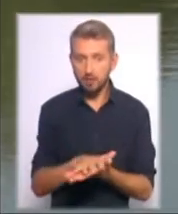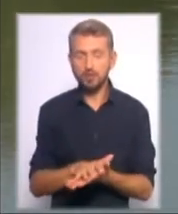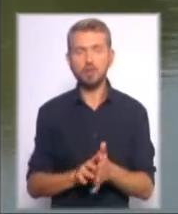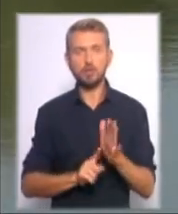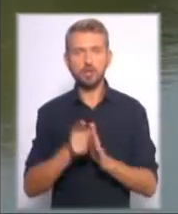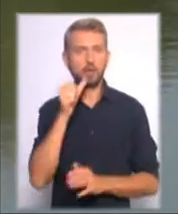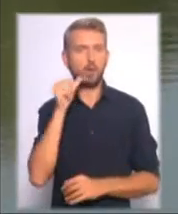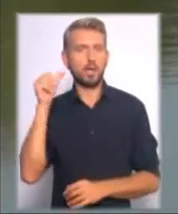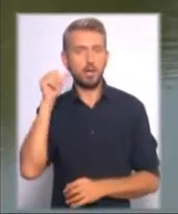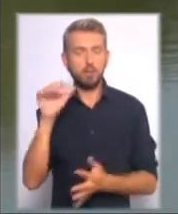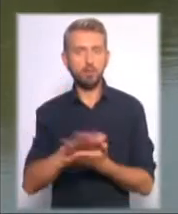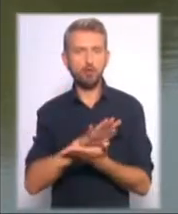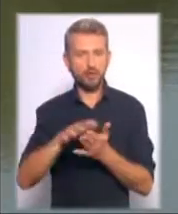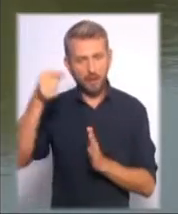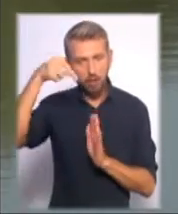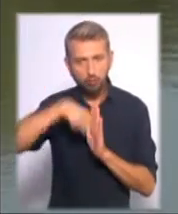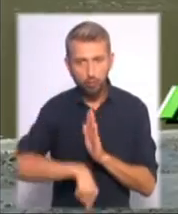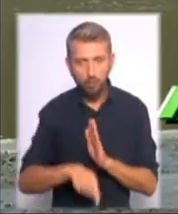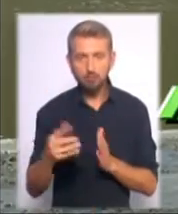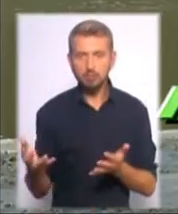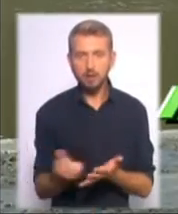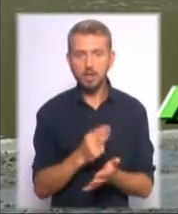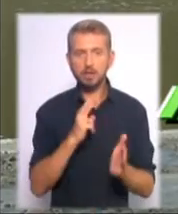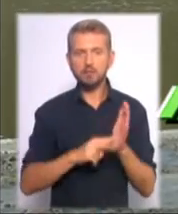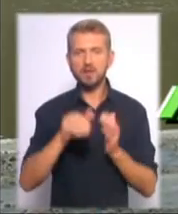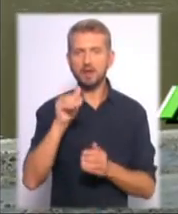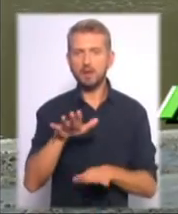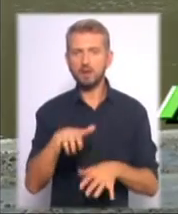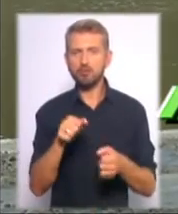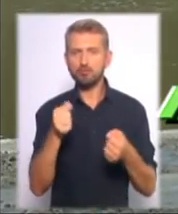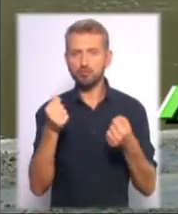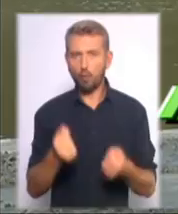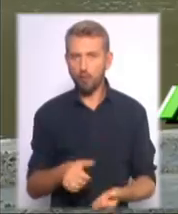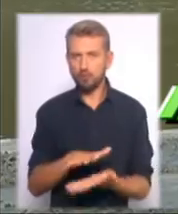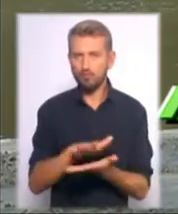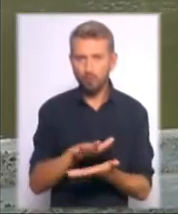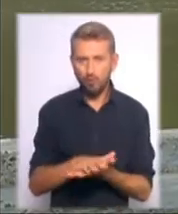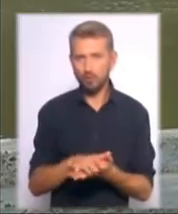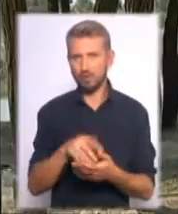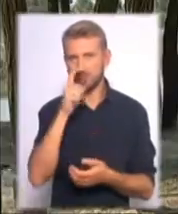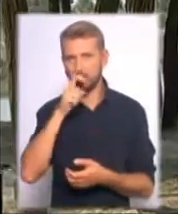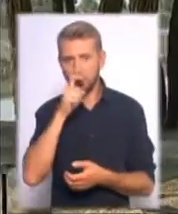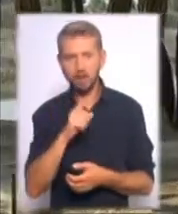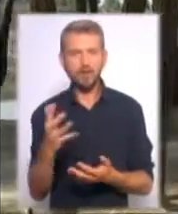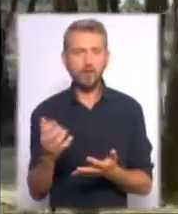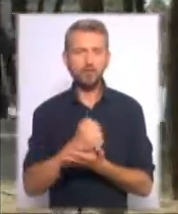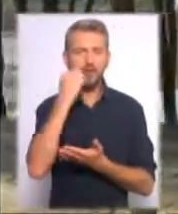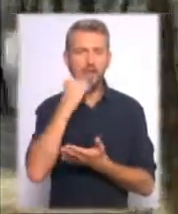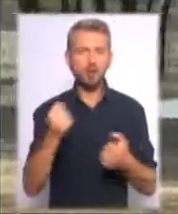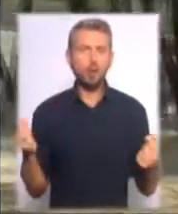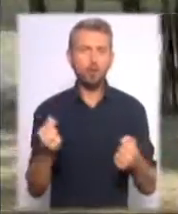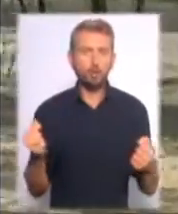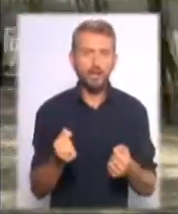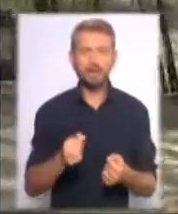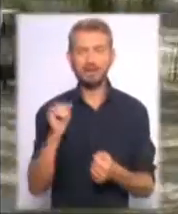торік. Зокрема, почистили дно. Звідти витягли понад 70 тисяч тонн мулу і непотребу. Чого тільки не знайшли, навіть старі холодильники і затоплену